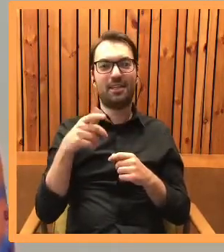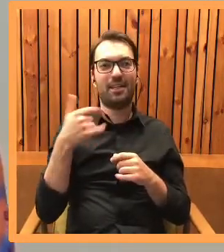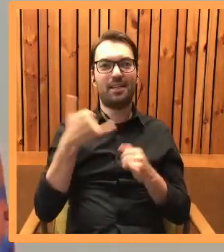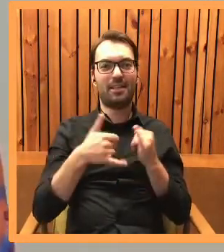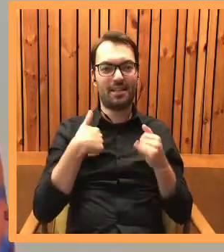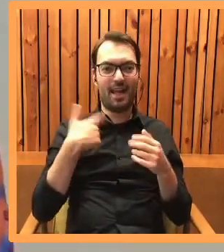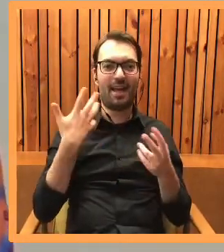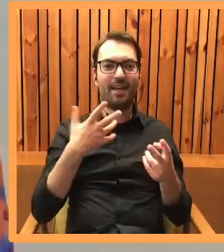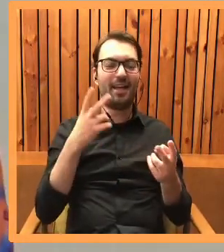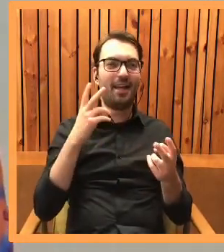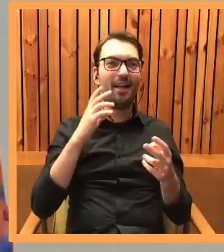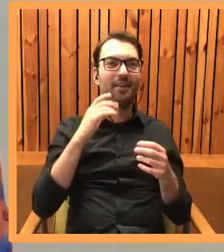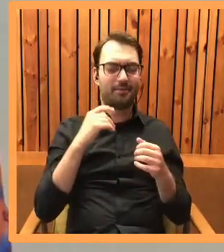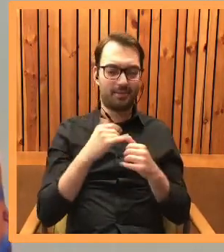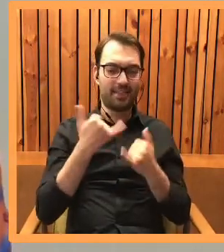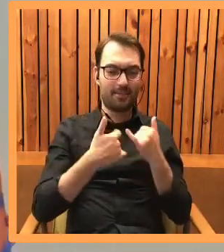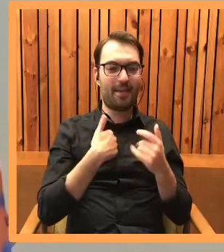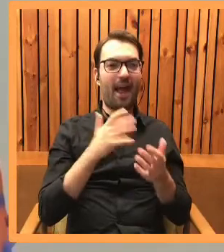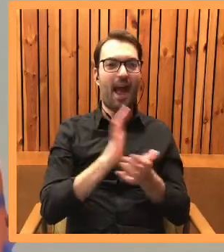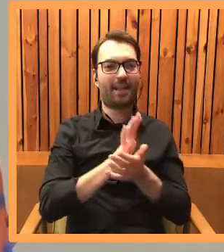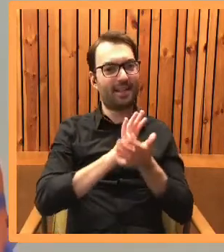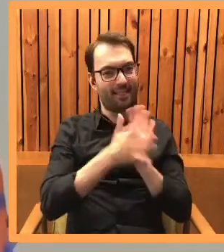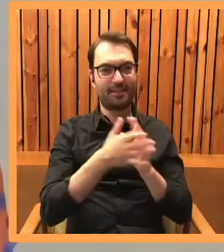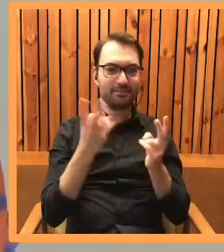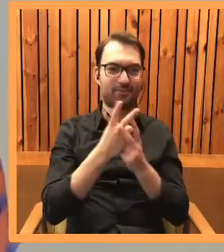trochę krytycyzmu wobec siebie.